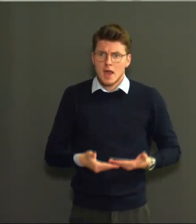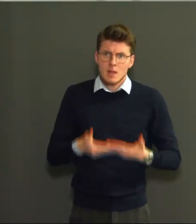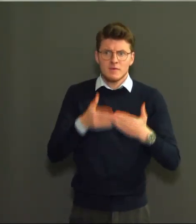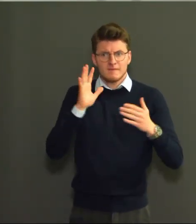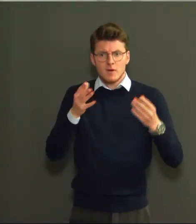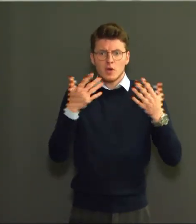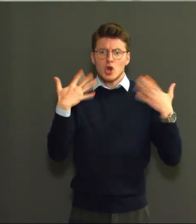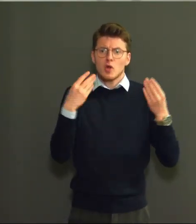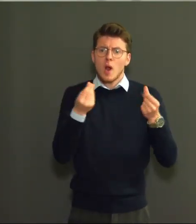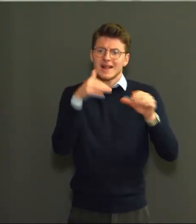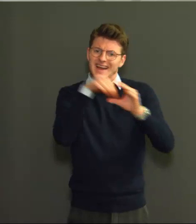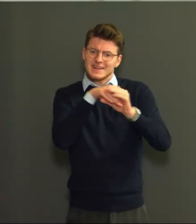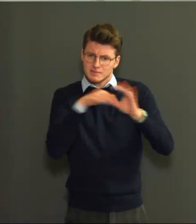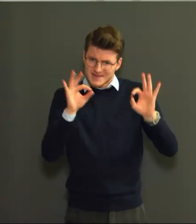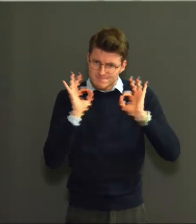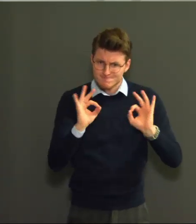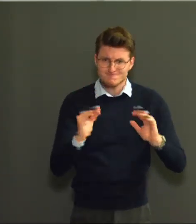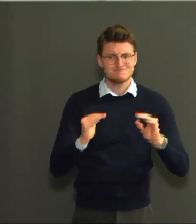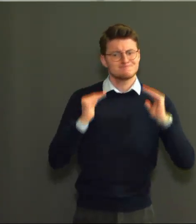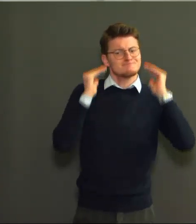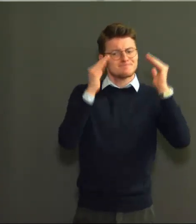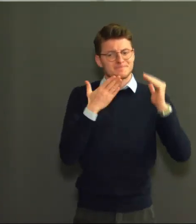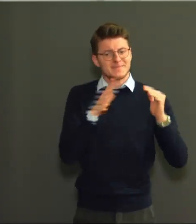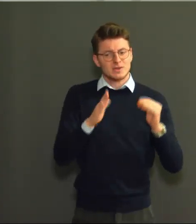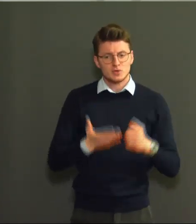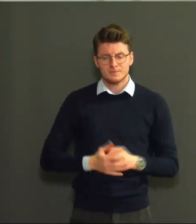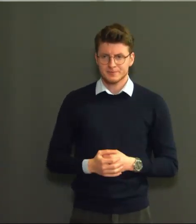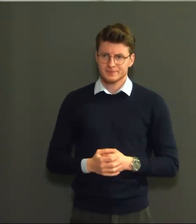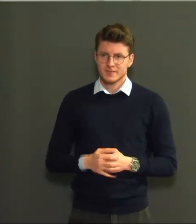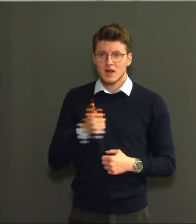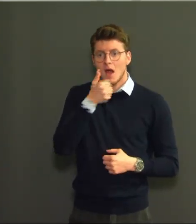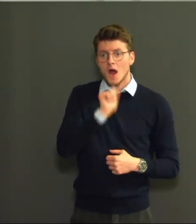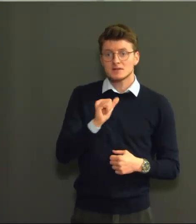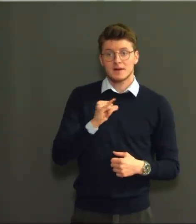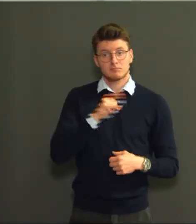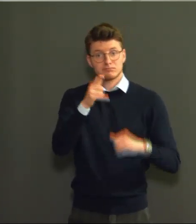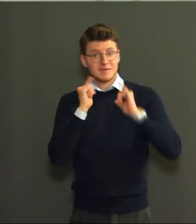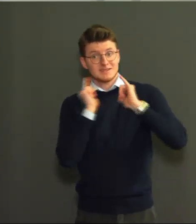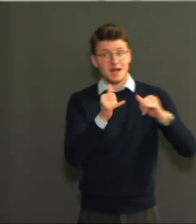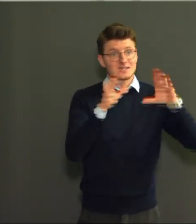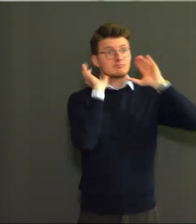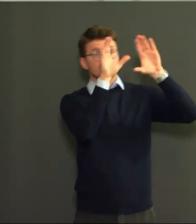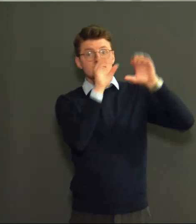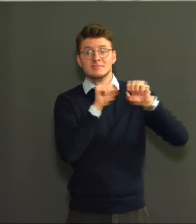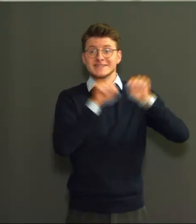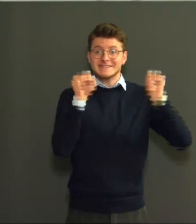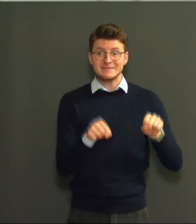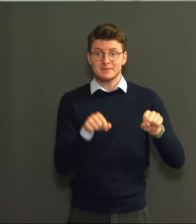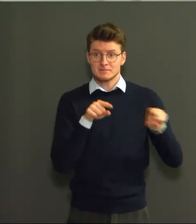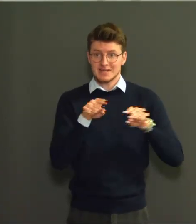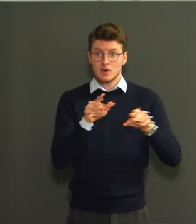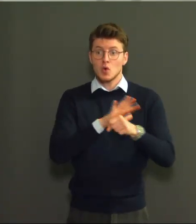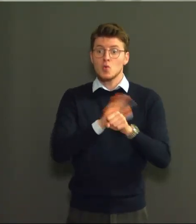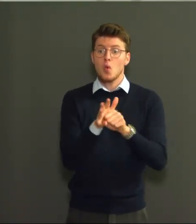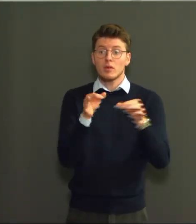Echter geen enkel luchtzuiveringssysteem kan garanderen dat de lucht 100% virusvrij is. Daarom